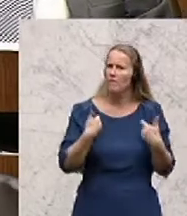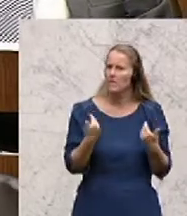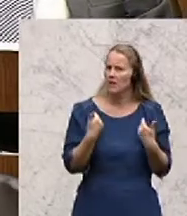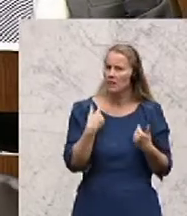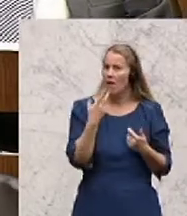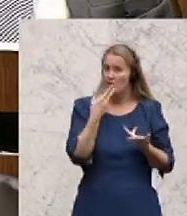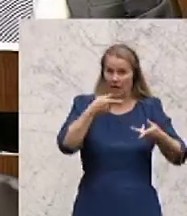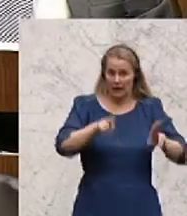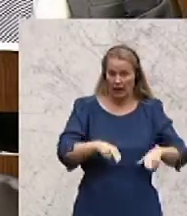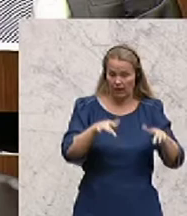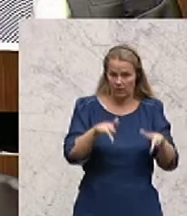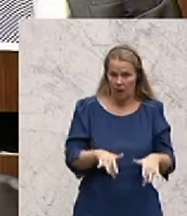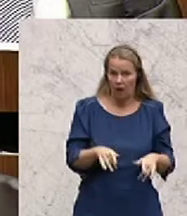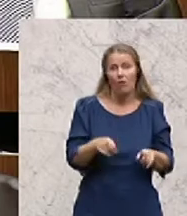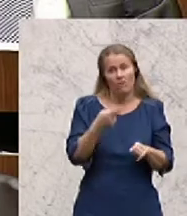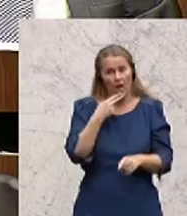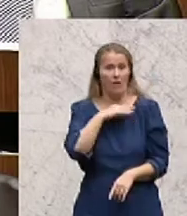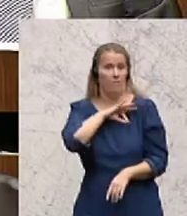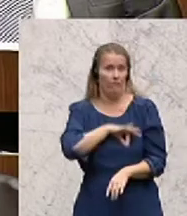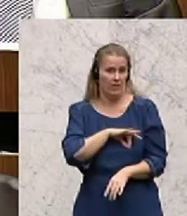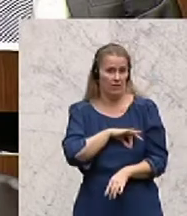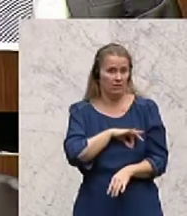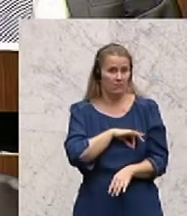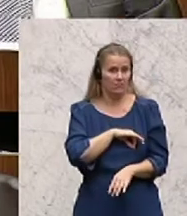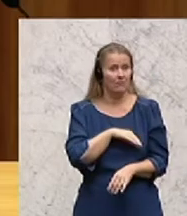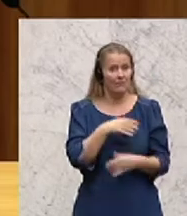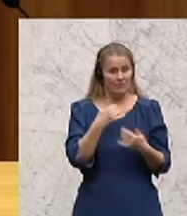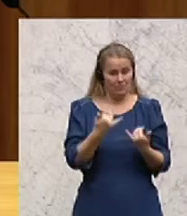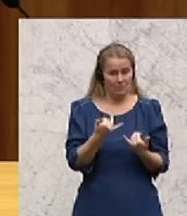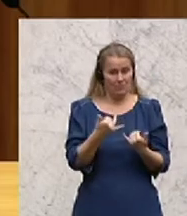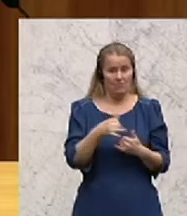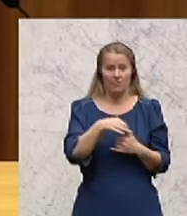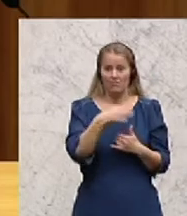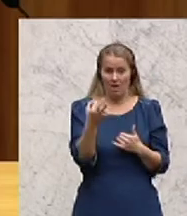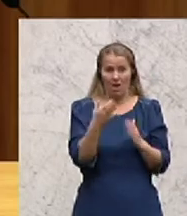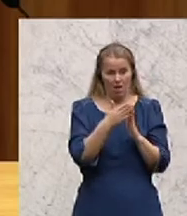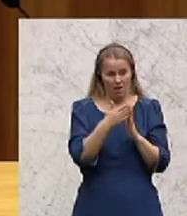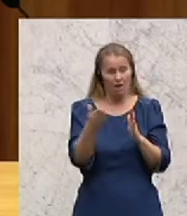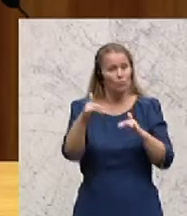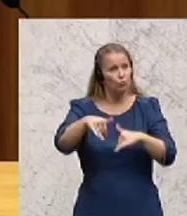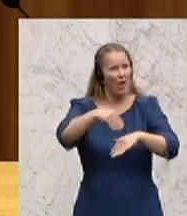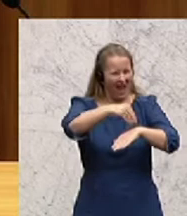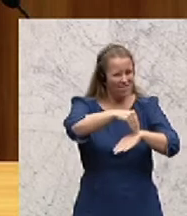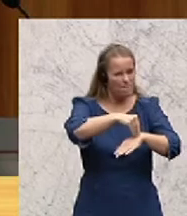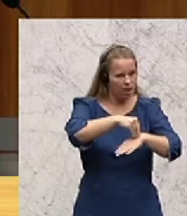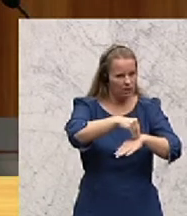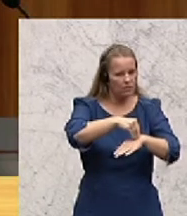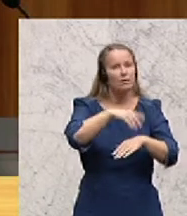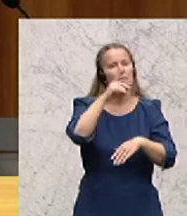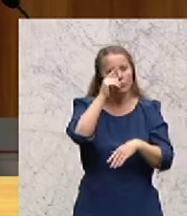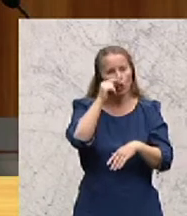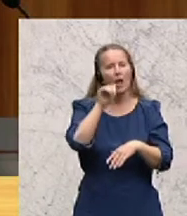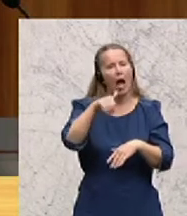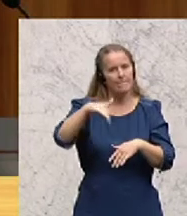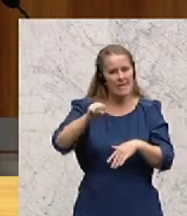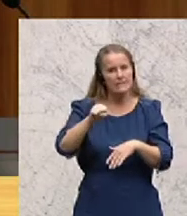welche Rechte haben Sie und auch Pflichten. Weil nach diesen Tagen, die müssen Sie anmelden beim AMS. Das heißt, Sie